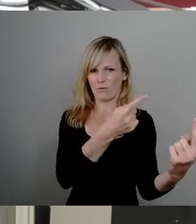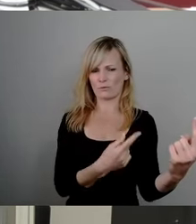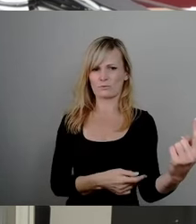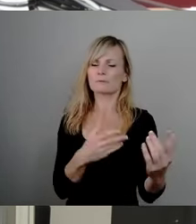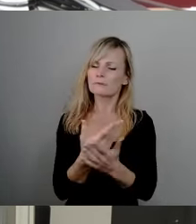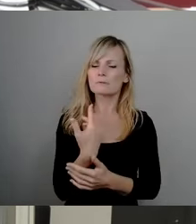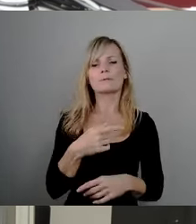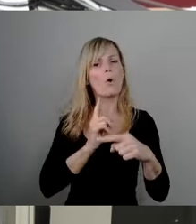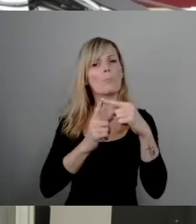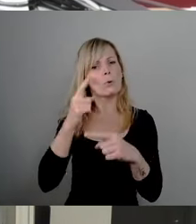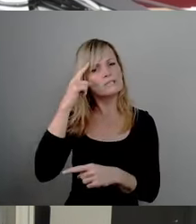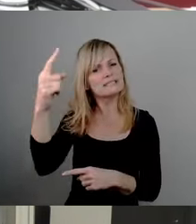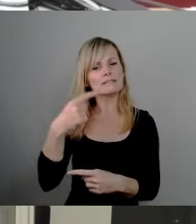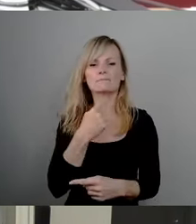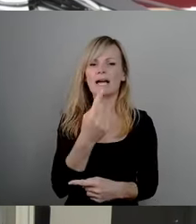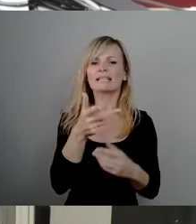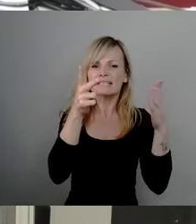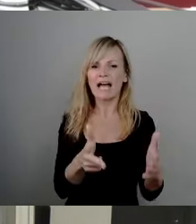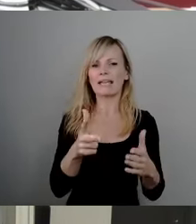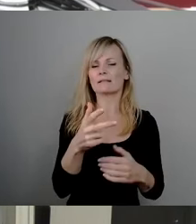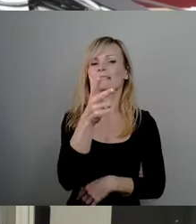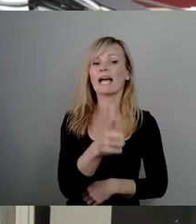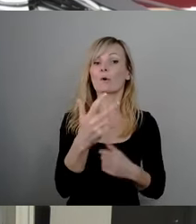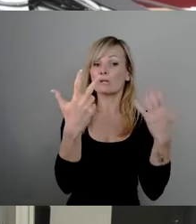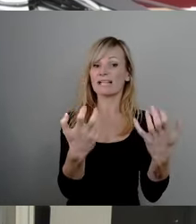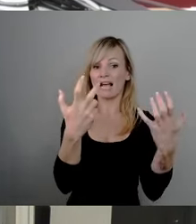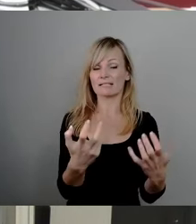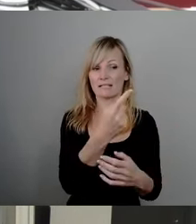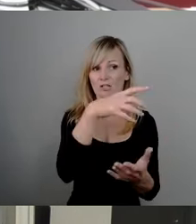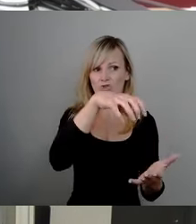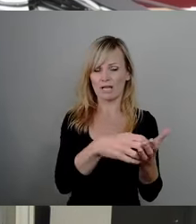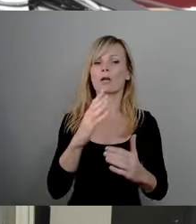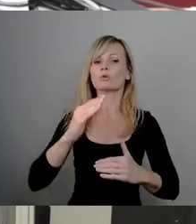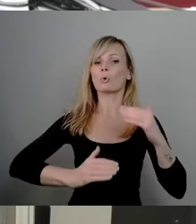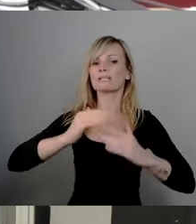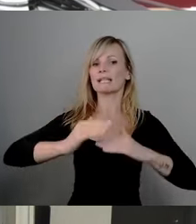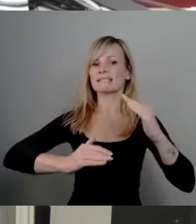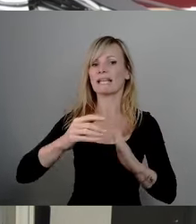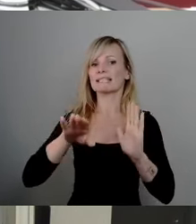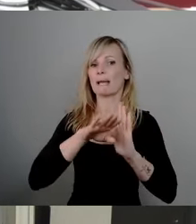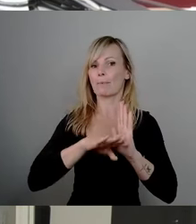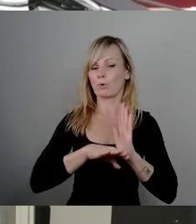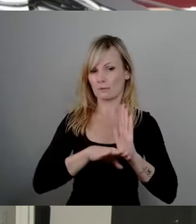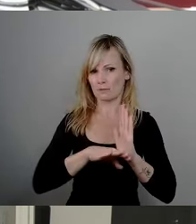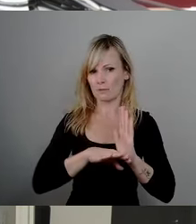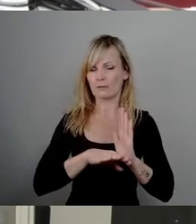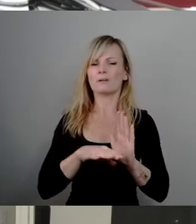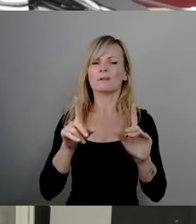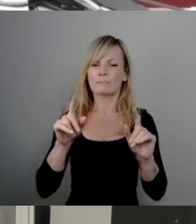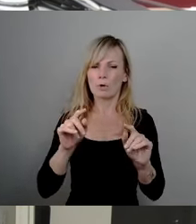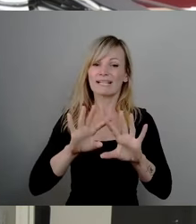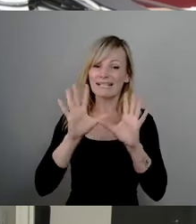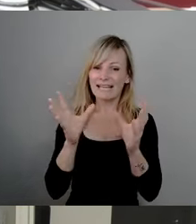380 das Neutralitätsgebot, das heißt, dass im Gesamten die